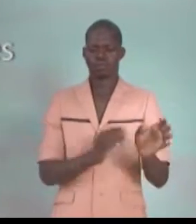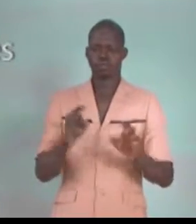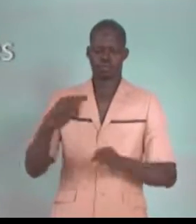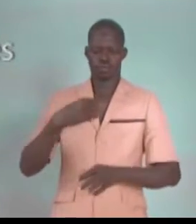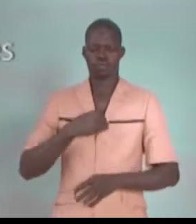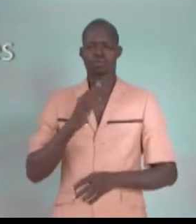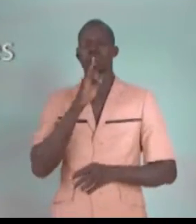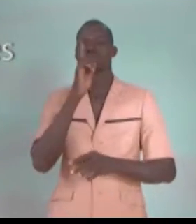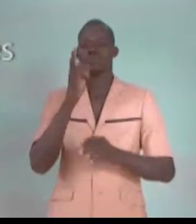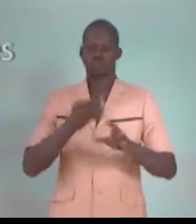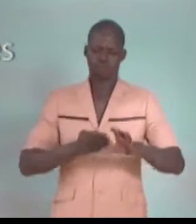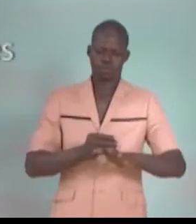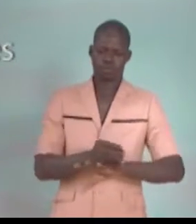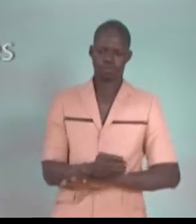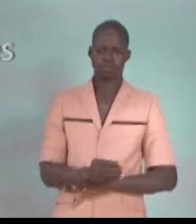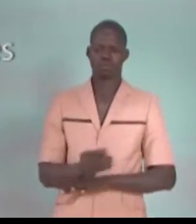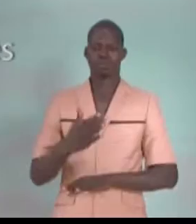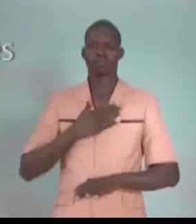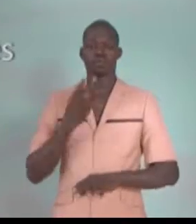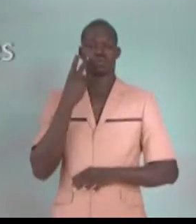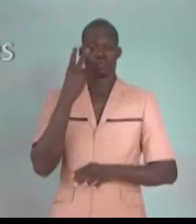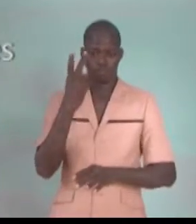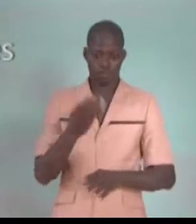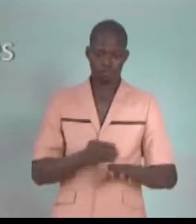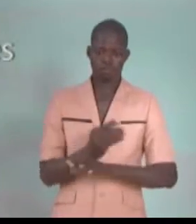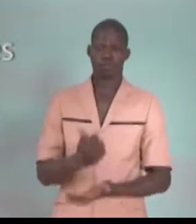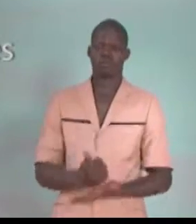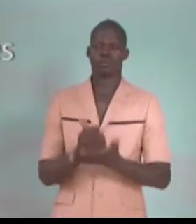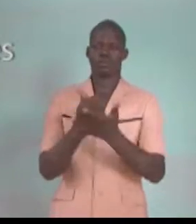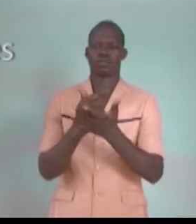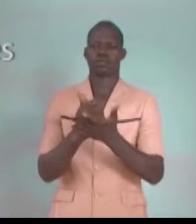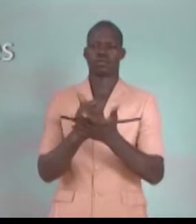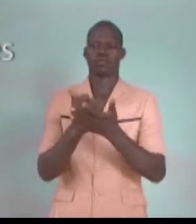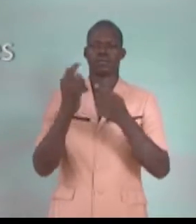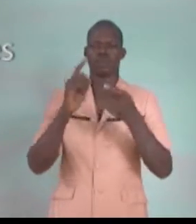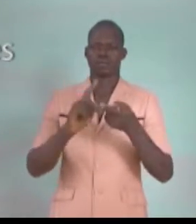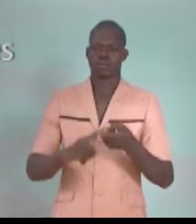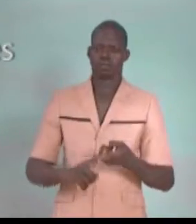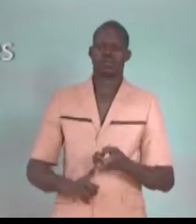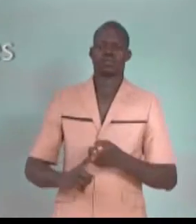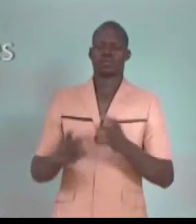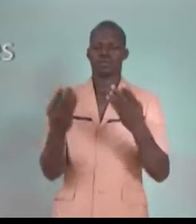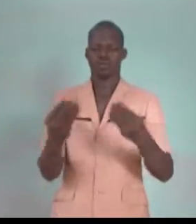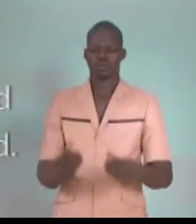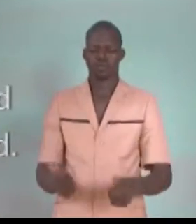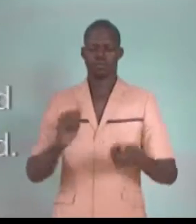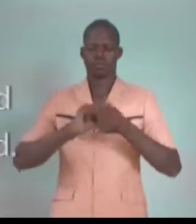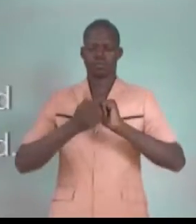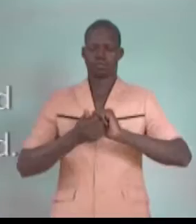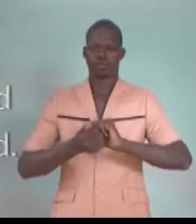je suis obligé, je me suis vu obligé de l'aider à surmonter ses difficultés